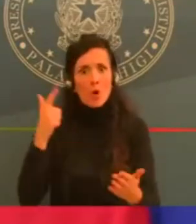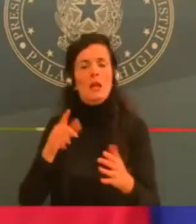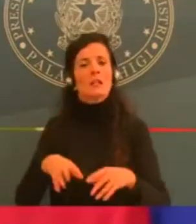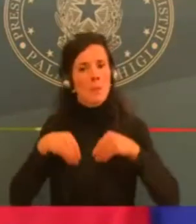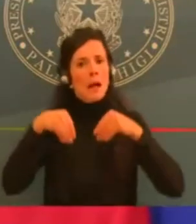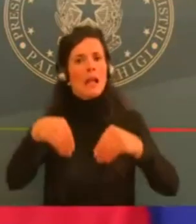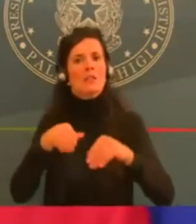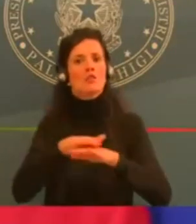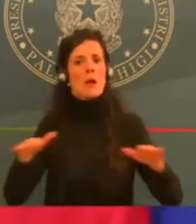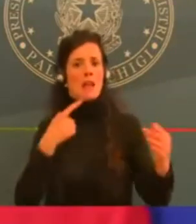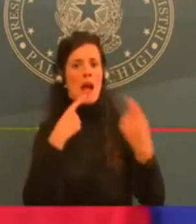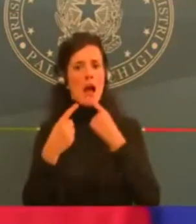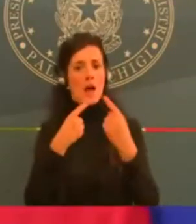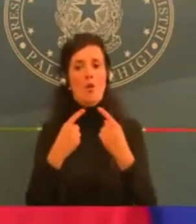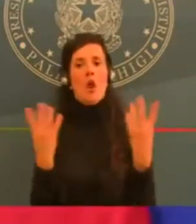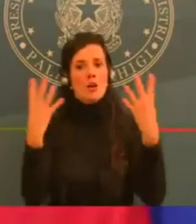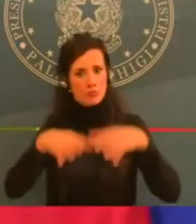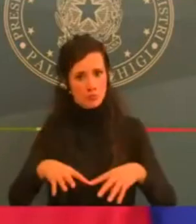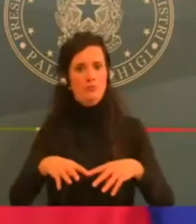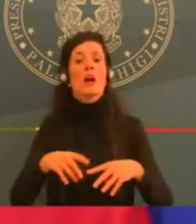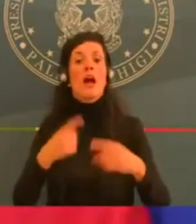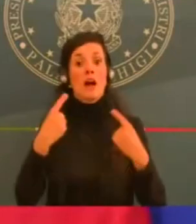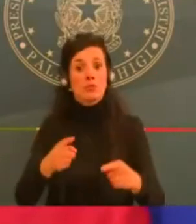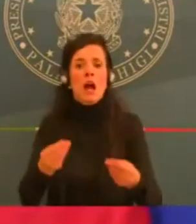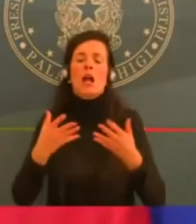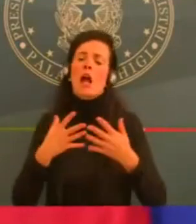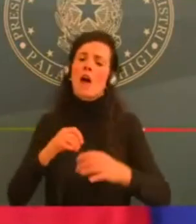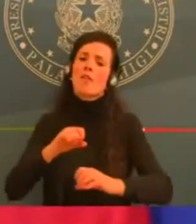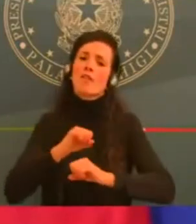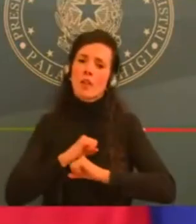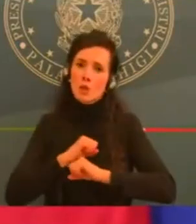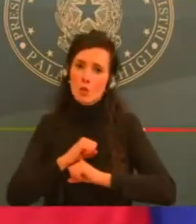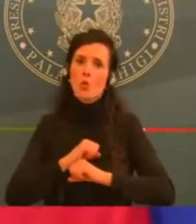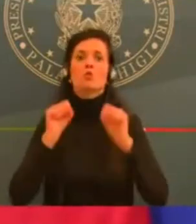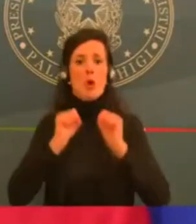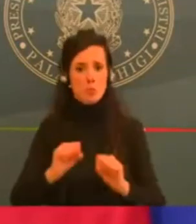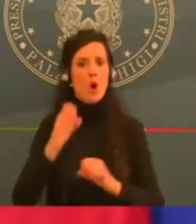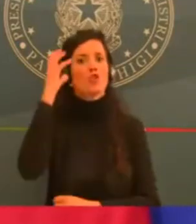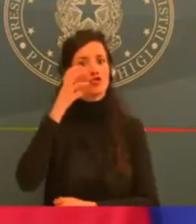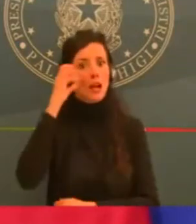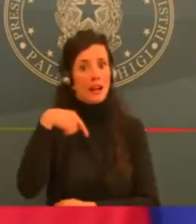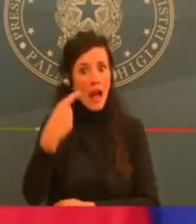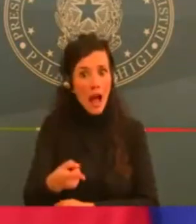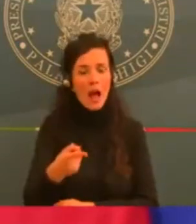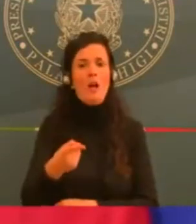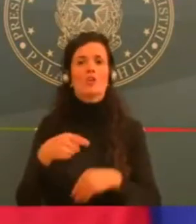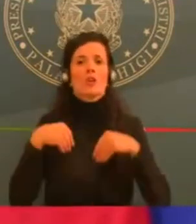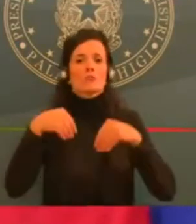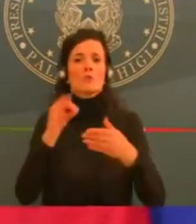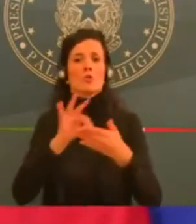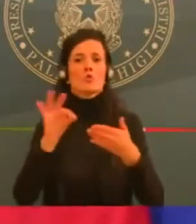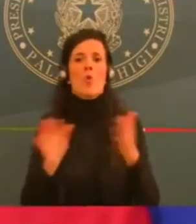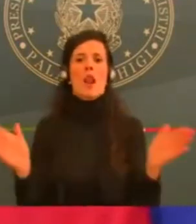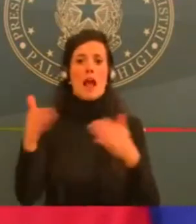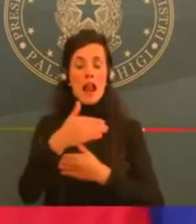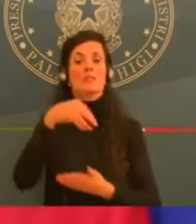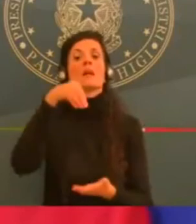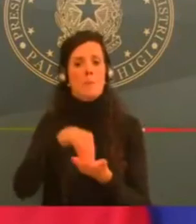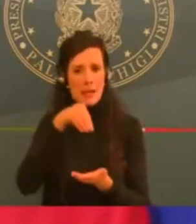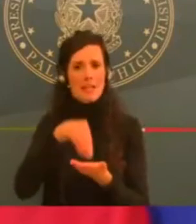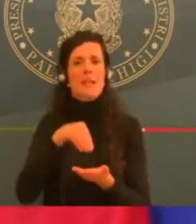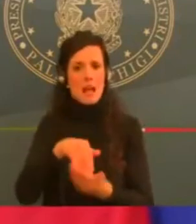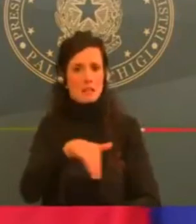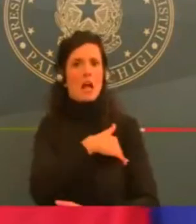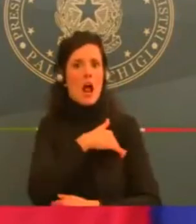presenza, evitando che si possa creare quel meccanismo di afflussi che poi può